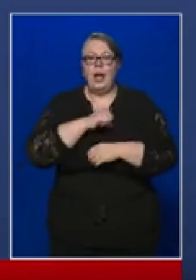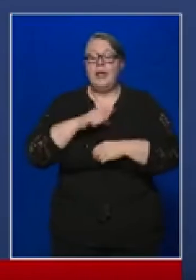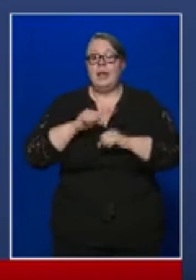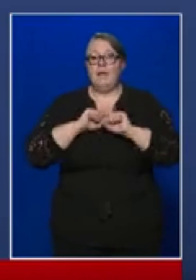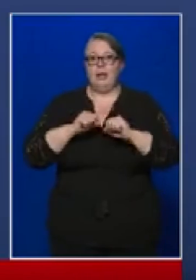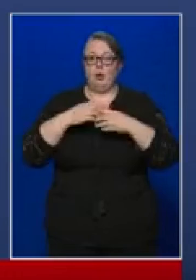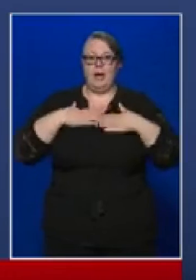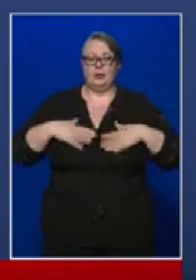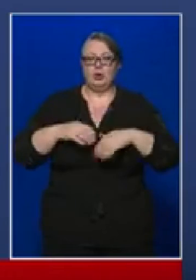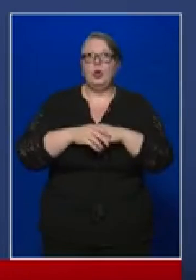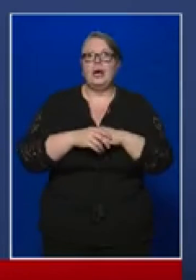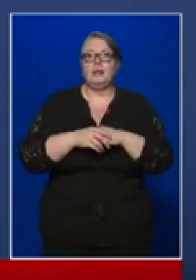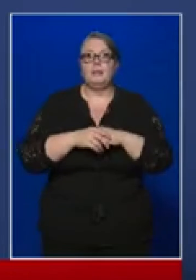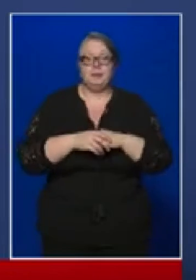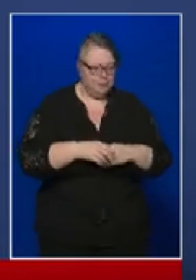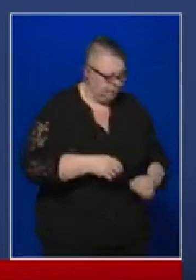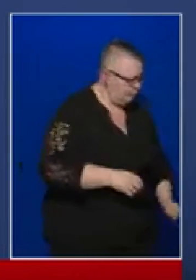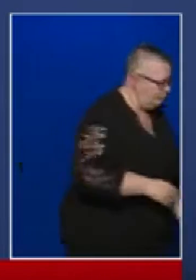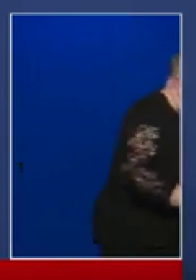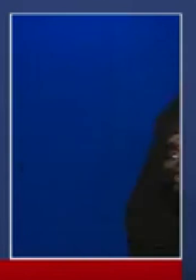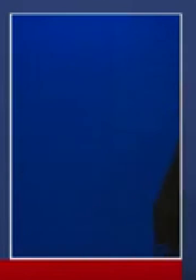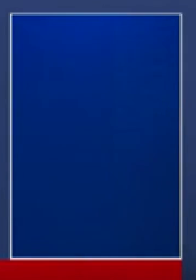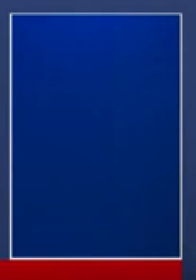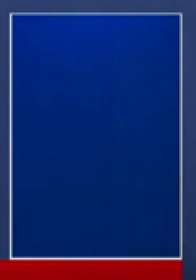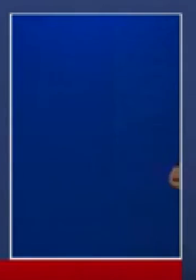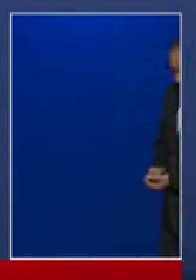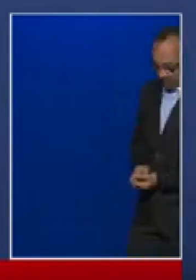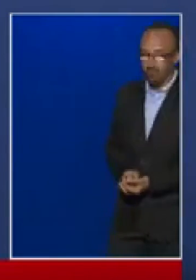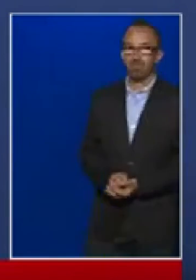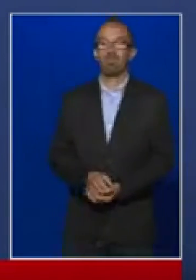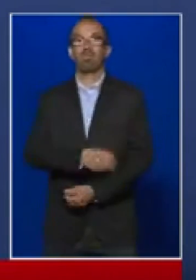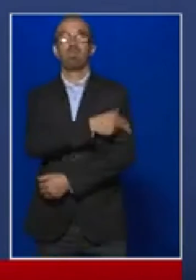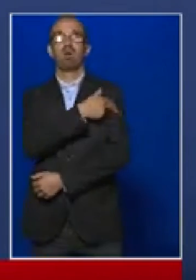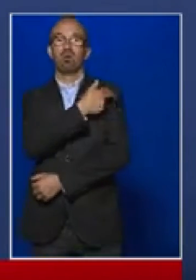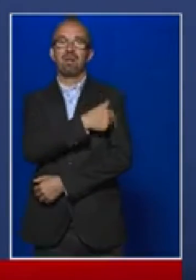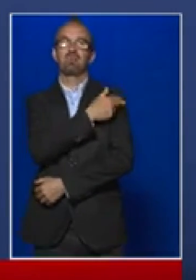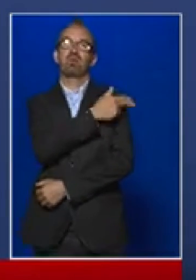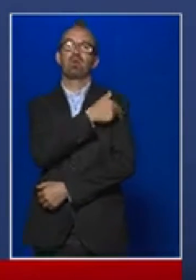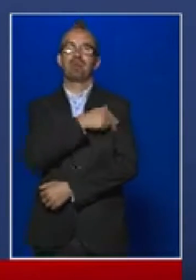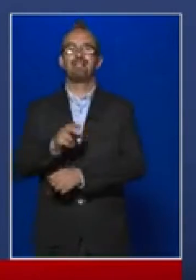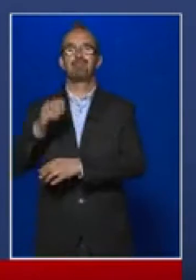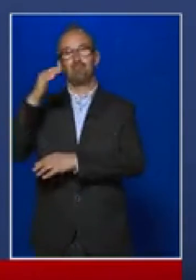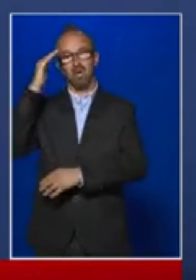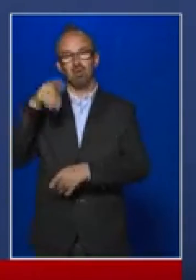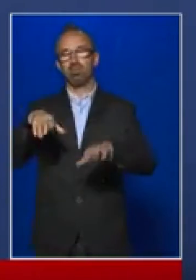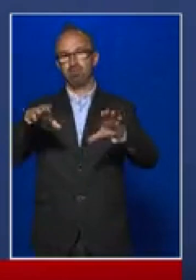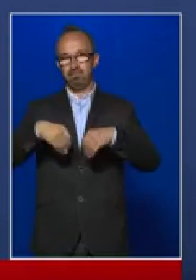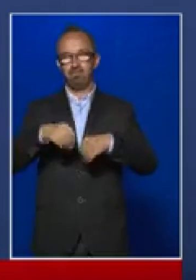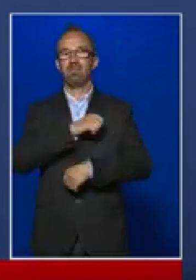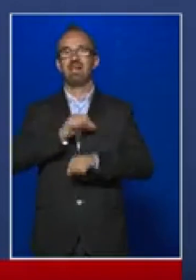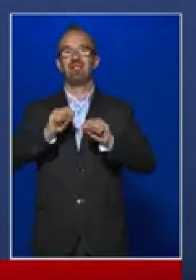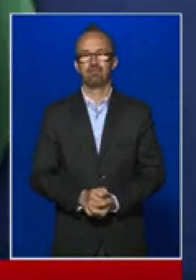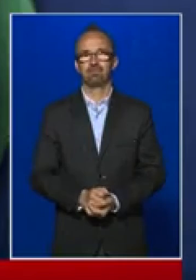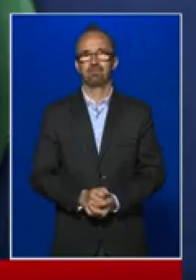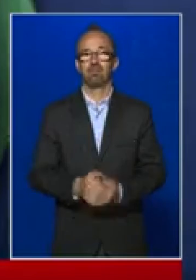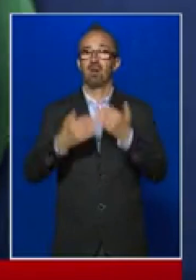reggel 7 és este 7 óra között van nyitva, valamint Győrmoson-Sopron megyében János Somorjánál reggel 5 és este 9